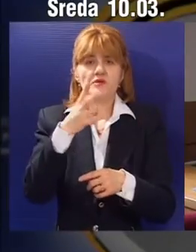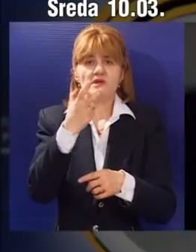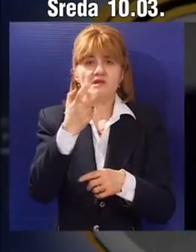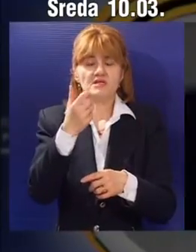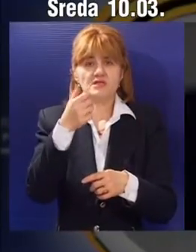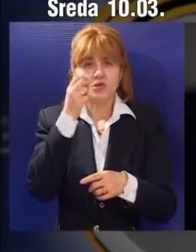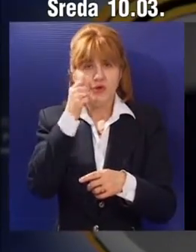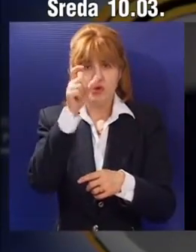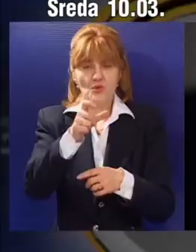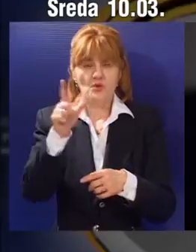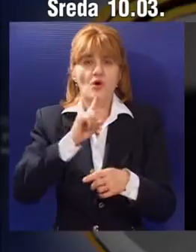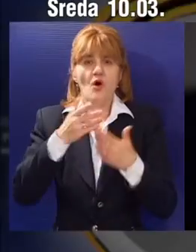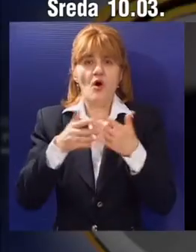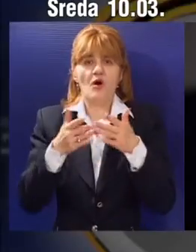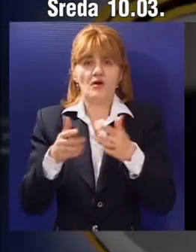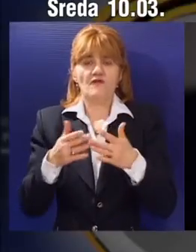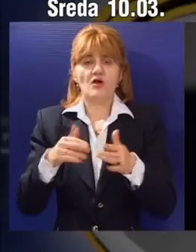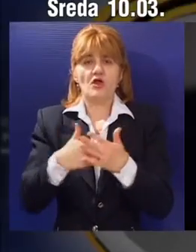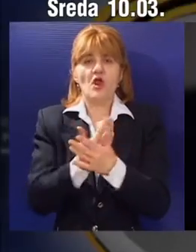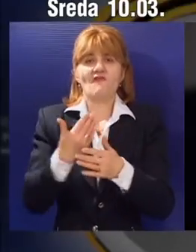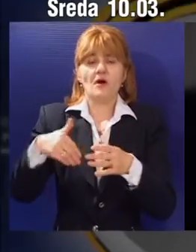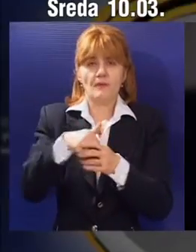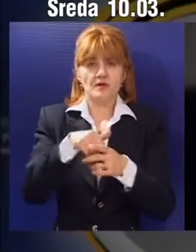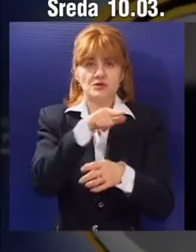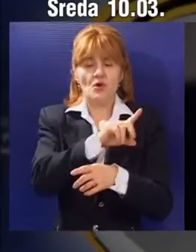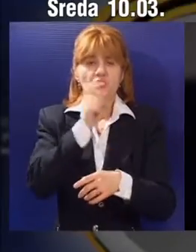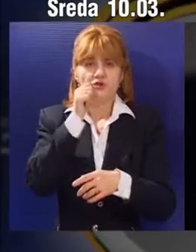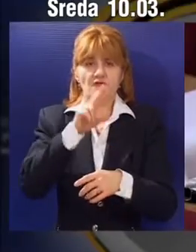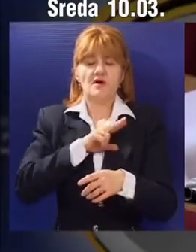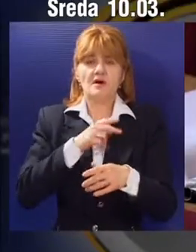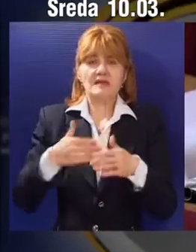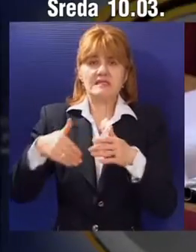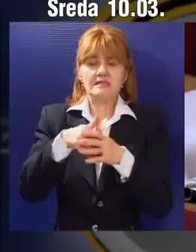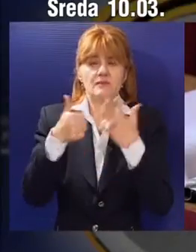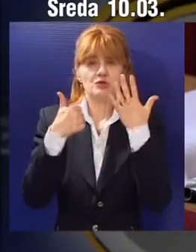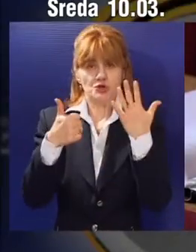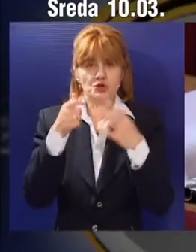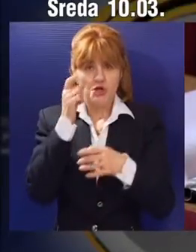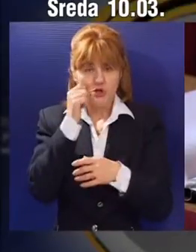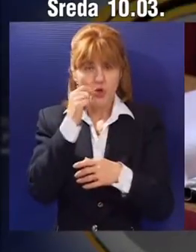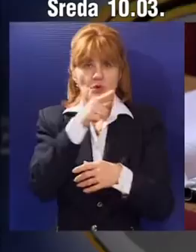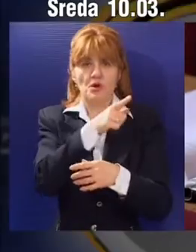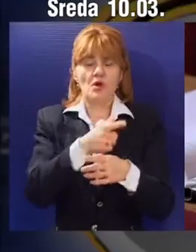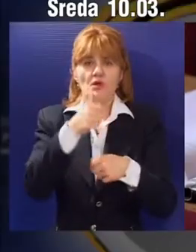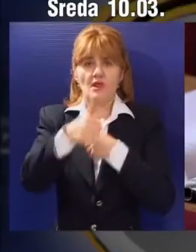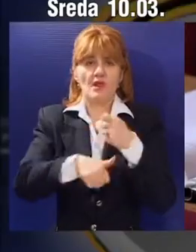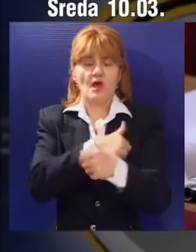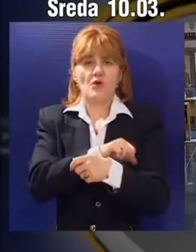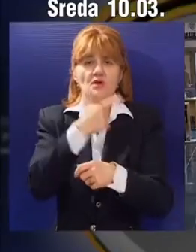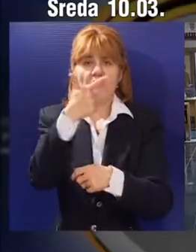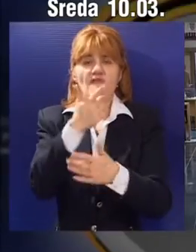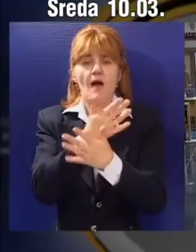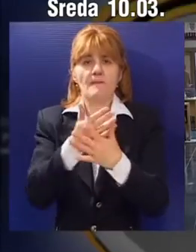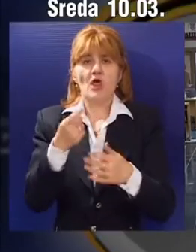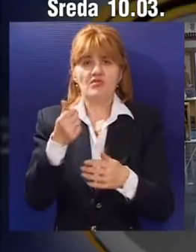koja su u prošloj godini otvorila malo preduzeće. Zapošljava šest ljudi, a godišnji promet iznosio je oko 2 miliona dinara. Najveći problem u